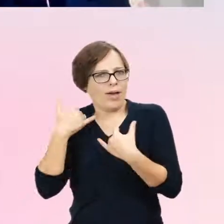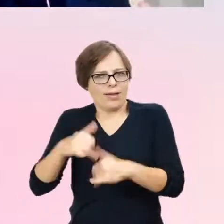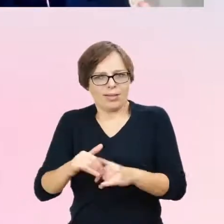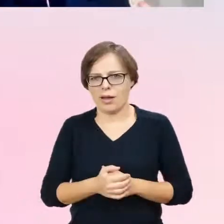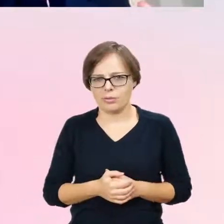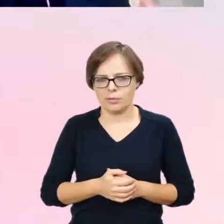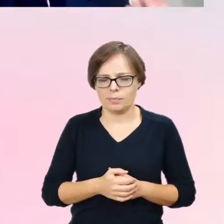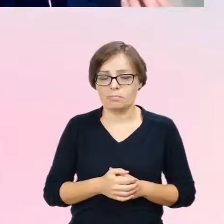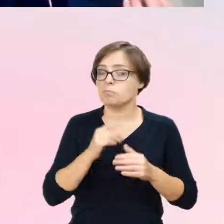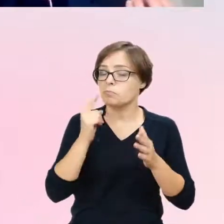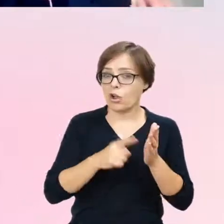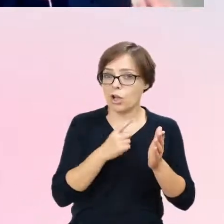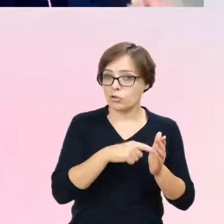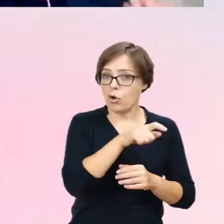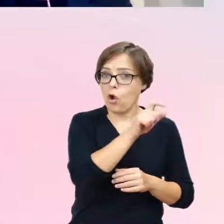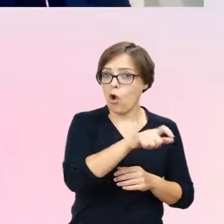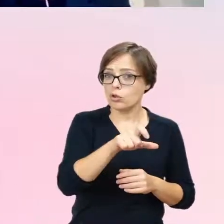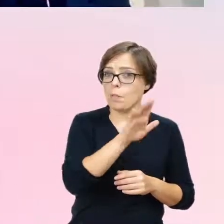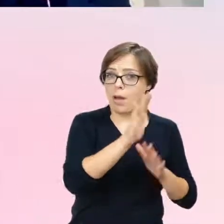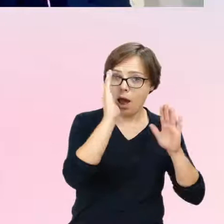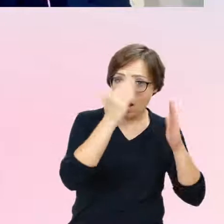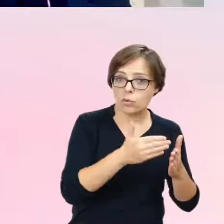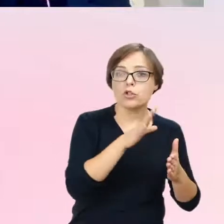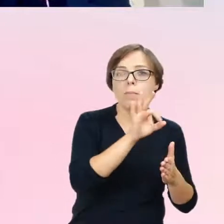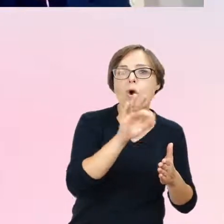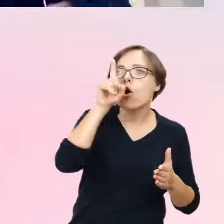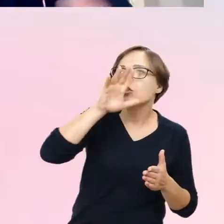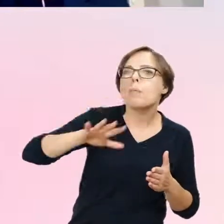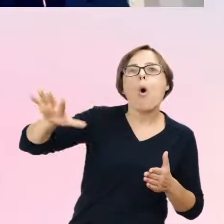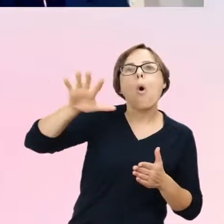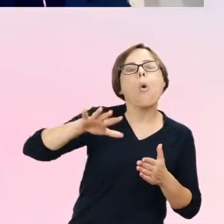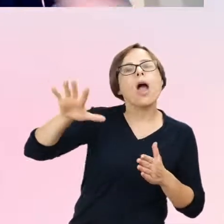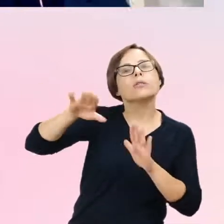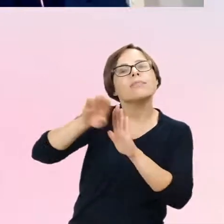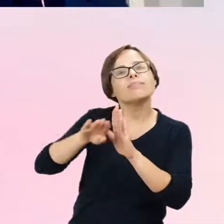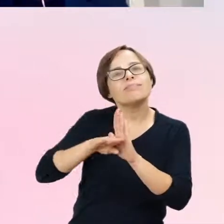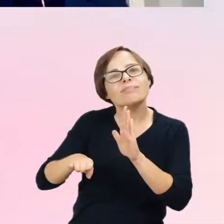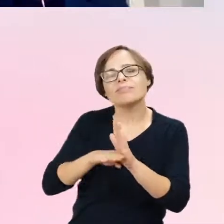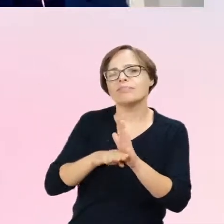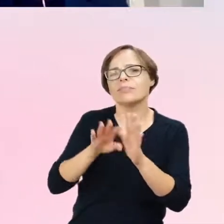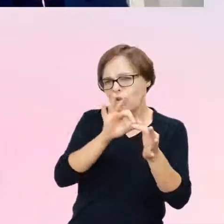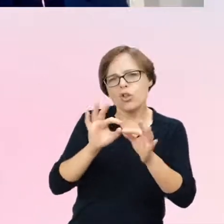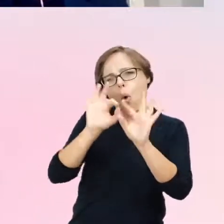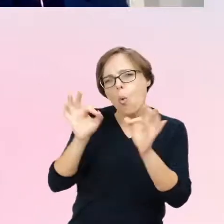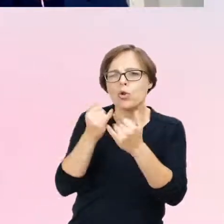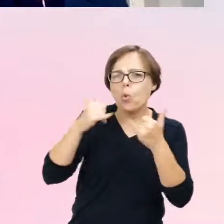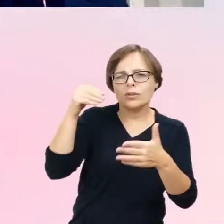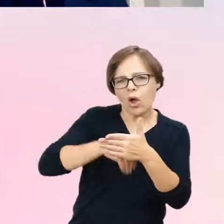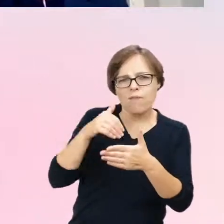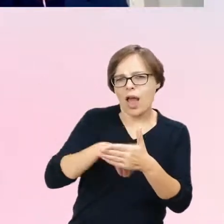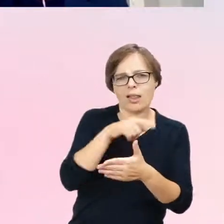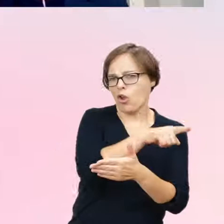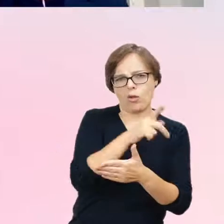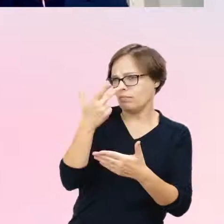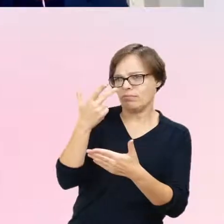w związku z tym, że nie czytają kodów społecznych w ogóle związanych z różnymi zachowaniami, czy mają trudności z